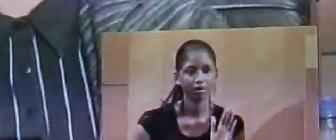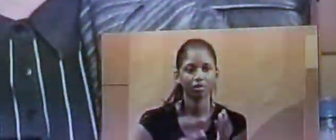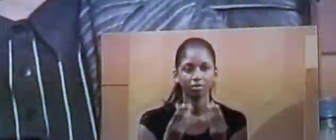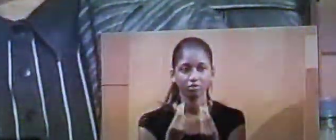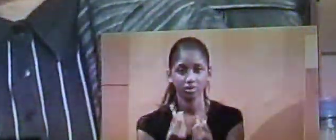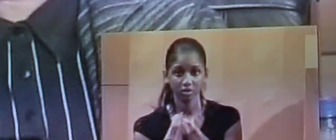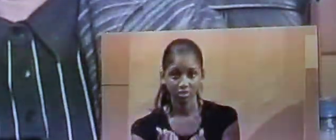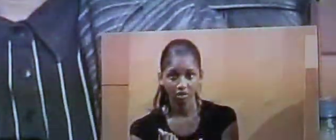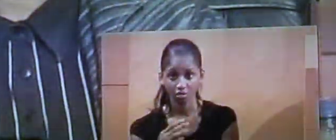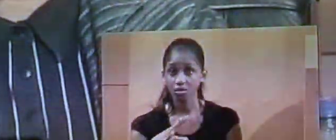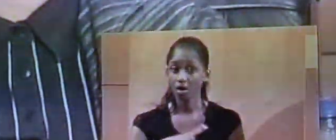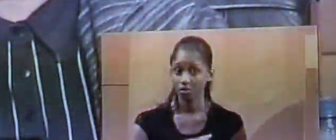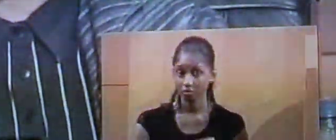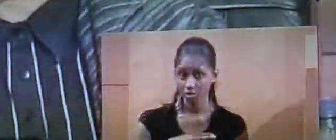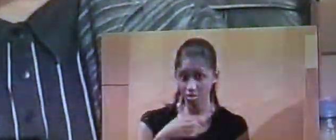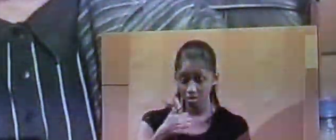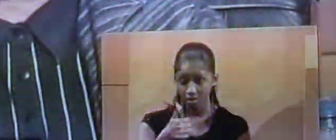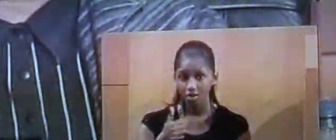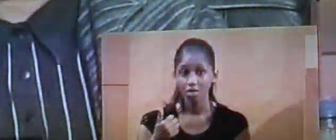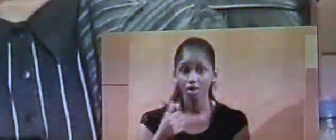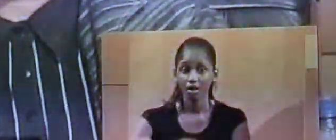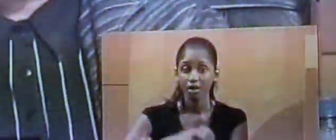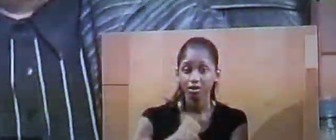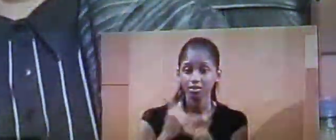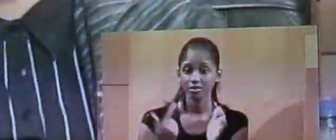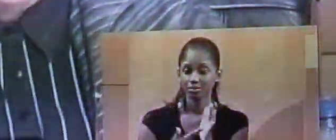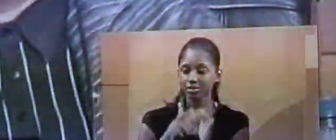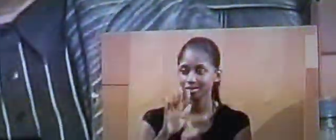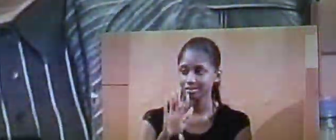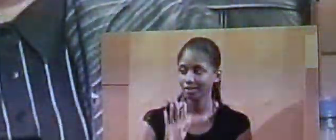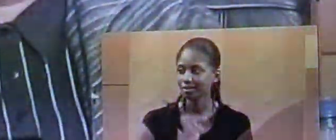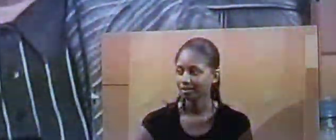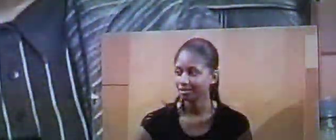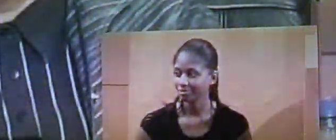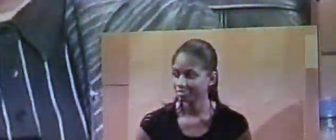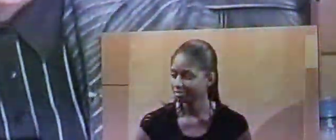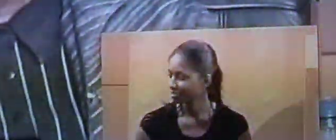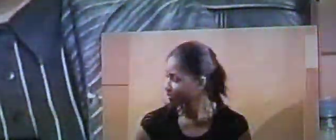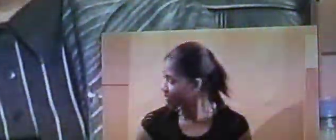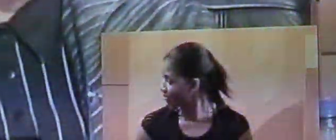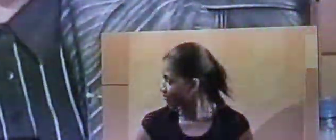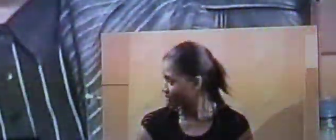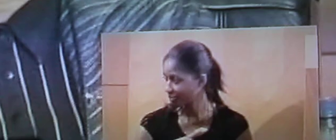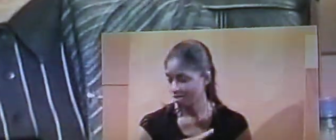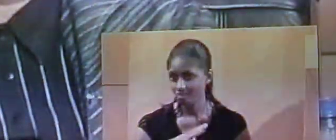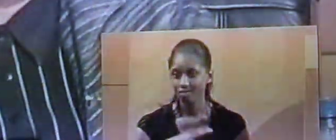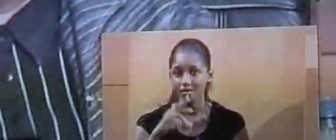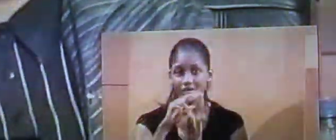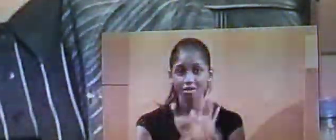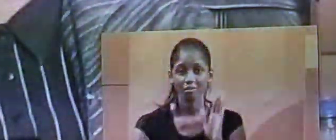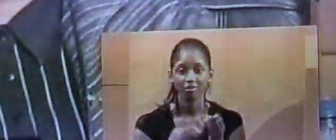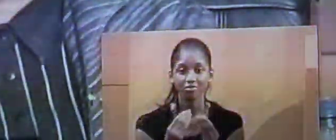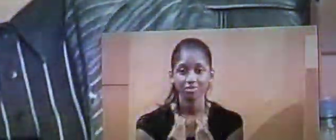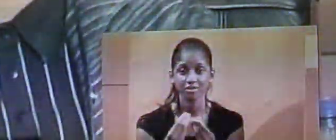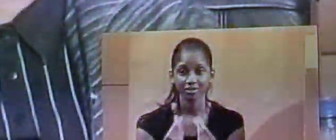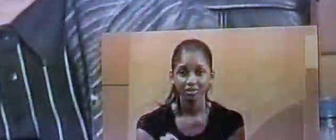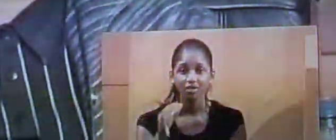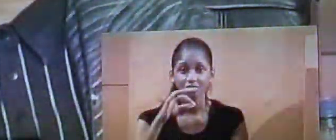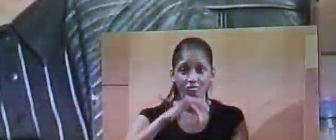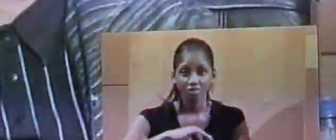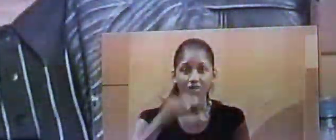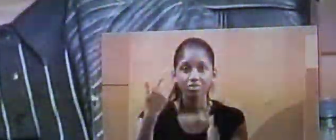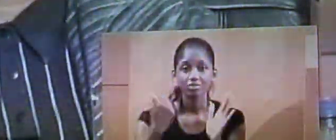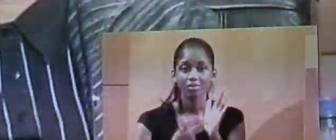il y en avait un en 2005. Et il y a eu, il y a eu un règlement financier adopté en